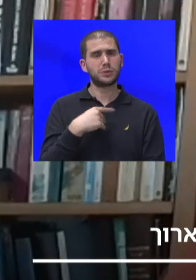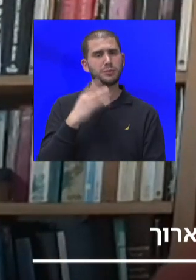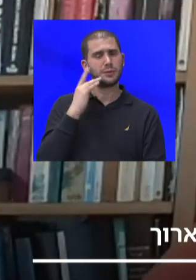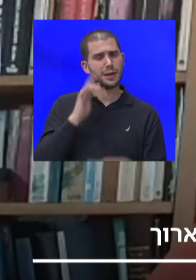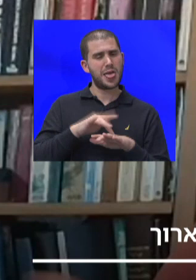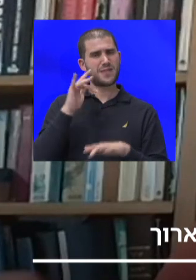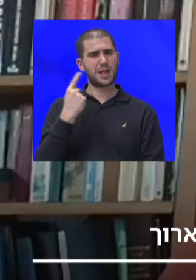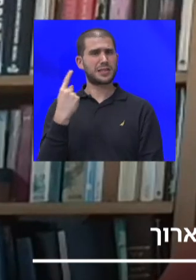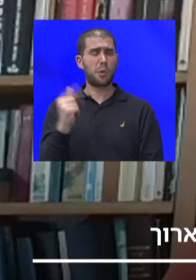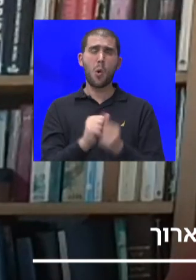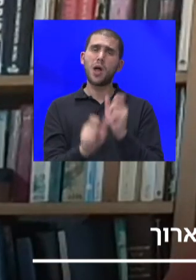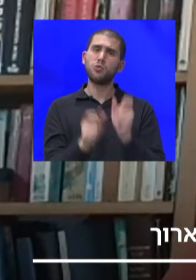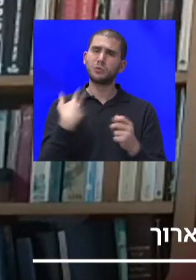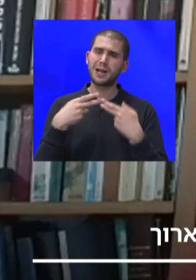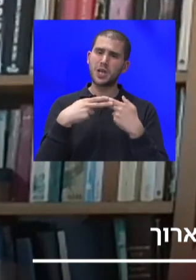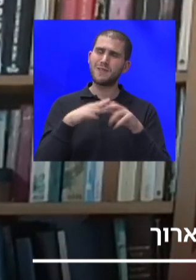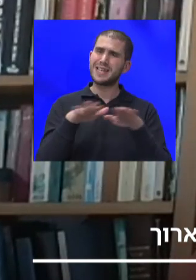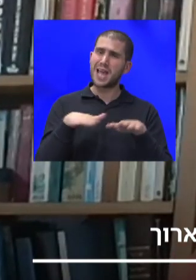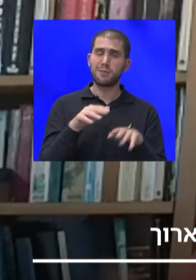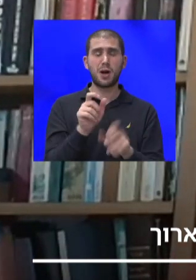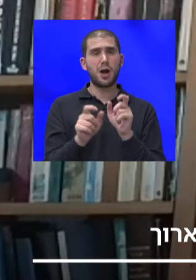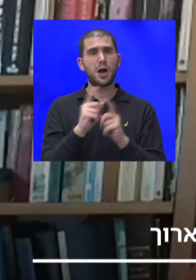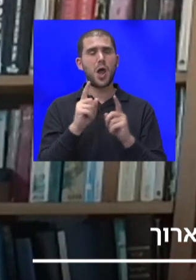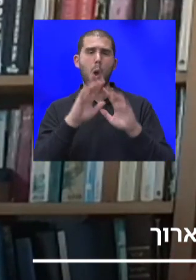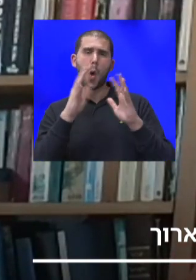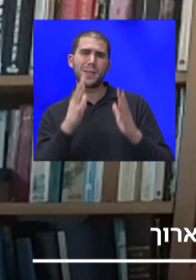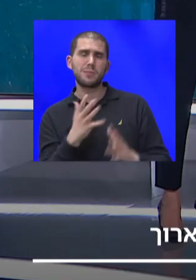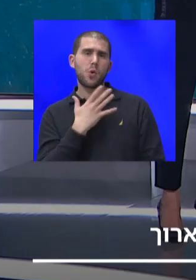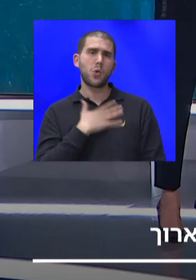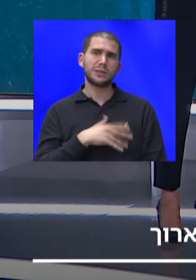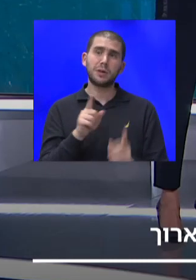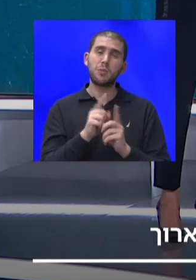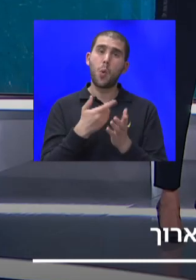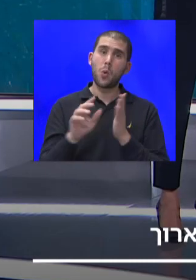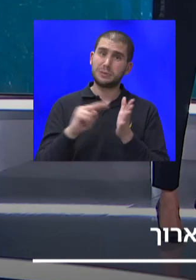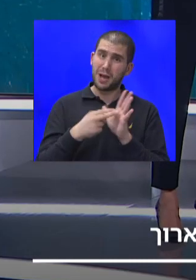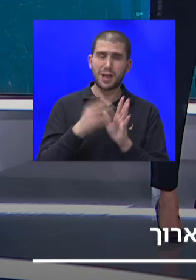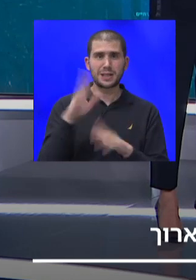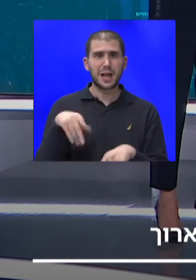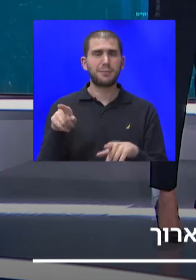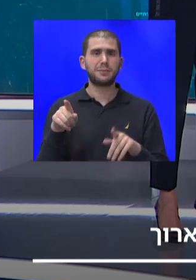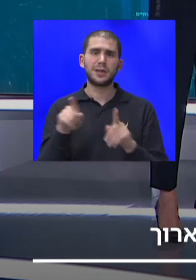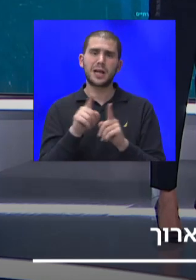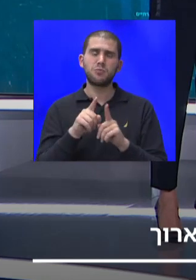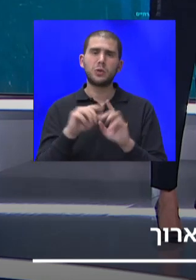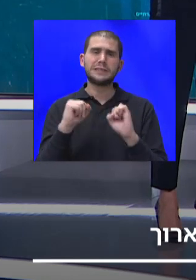ליד הים, לאומנים שרוצים חוץ מהחדר שיהיה להם גם סטודיו. לעומת החודשים הראשונים, שיהיו באמת רק חבר'ה